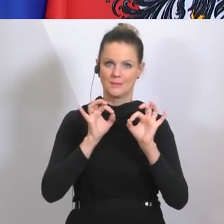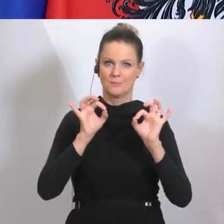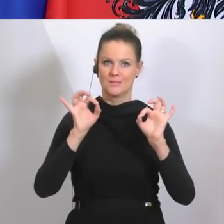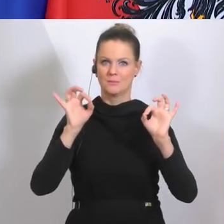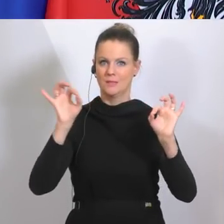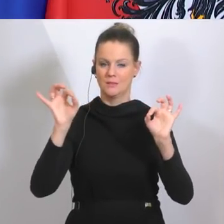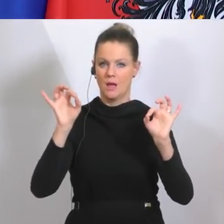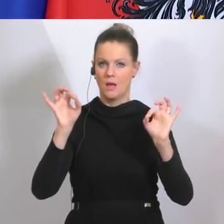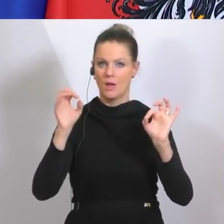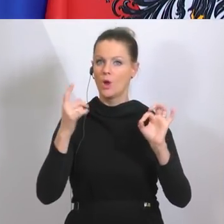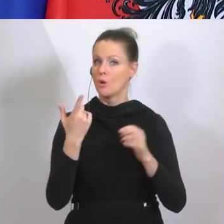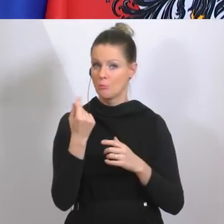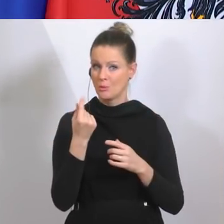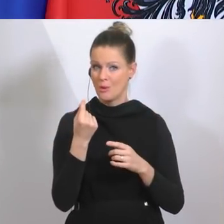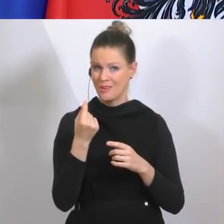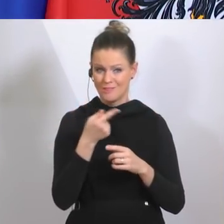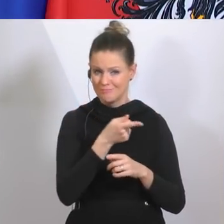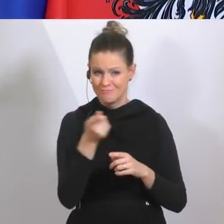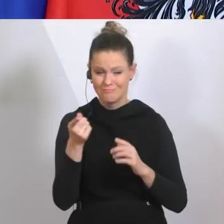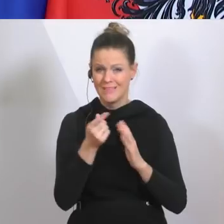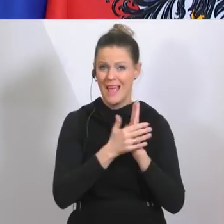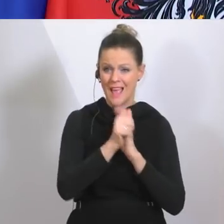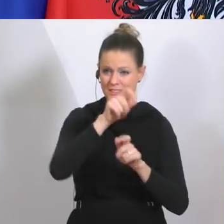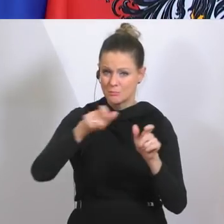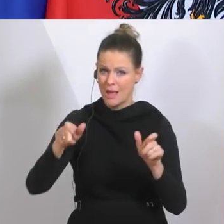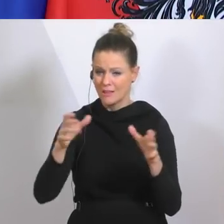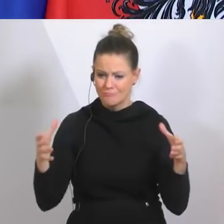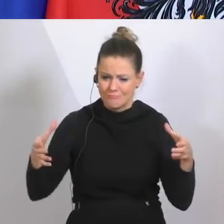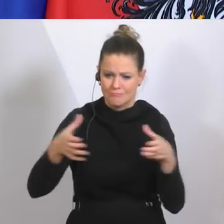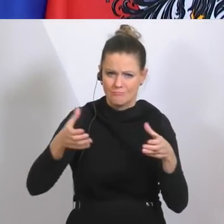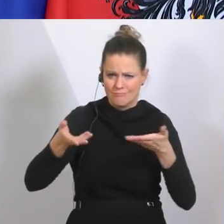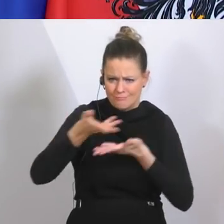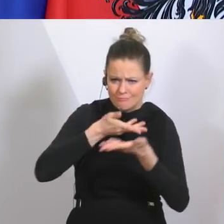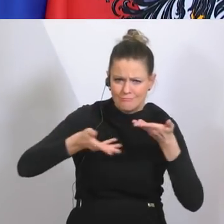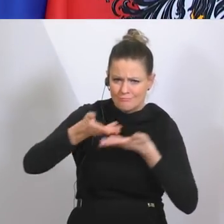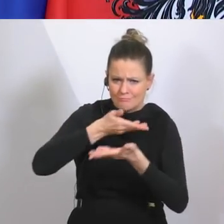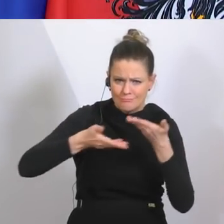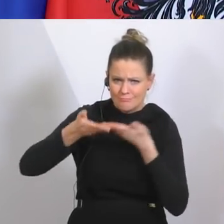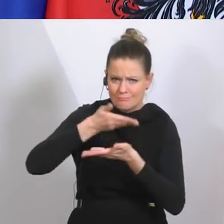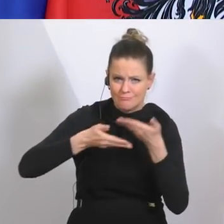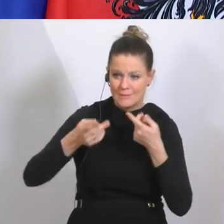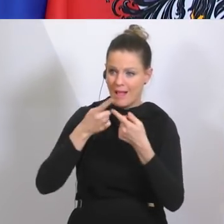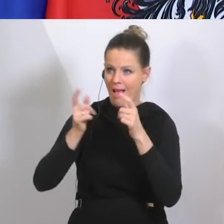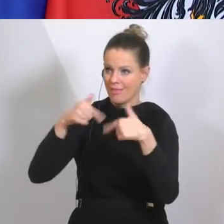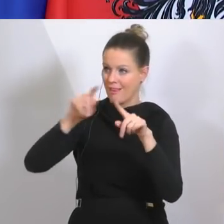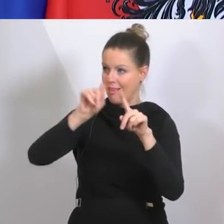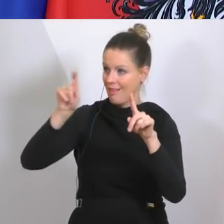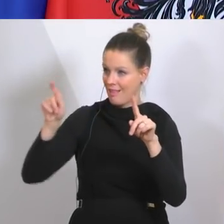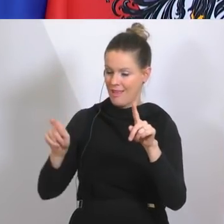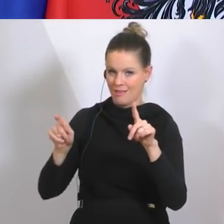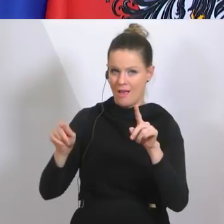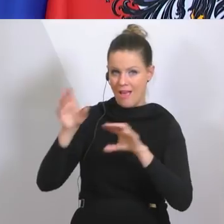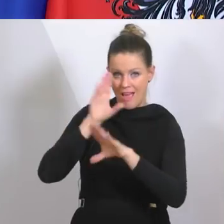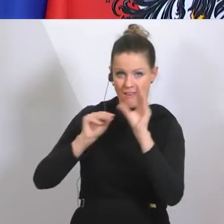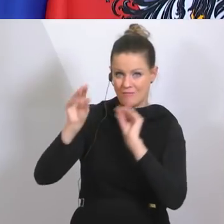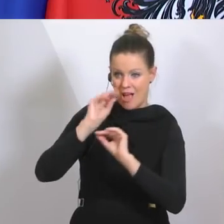agieren aufgrund der Dichte der Experten, mit denen wir arbeiten, aufgrund der Erfahrungswerte aus anderen Ländern gehe ich aber von beidem nicht